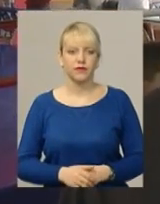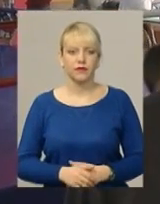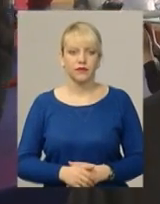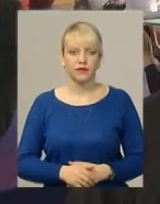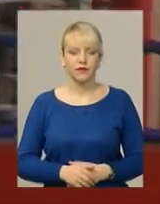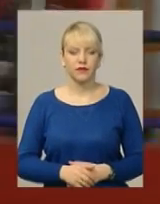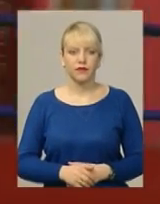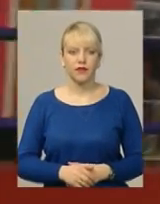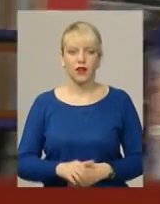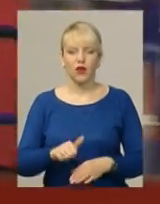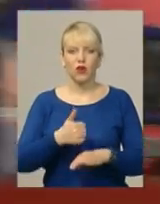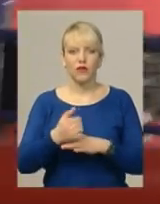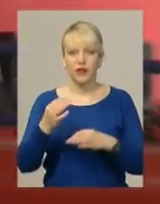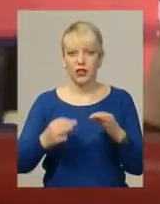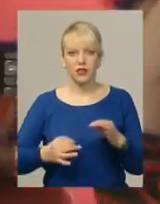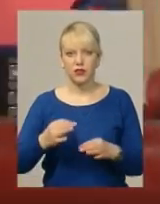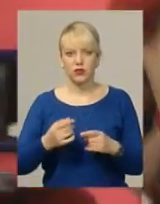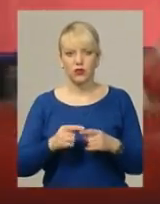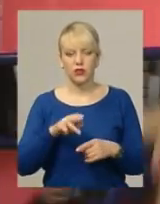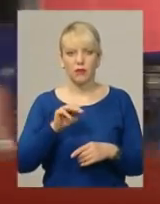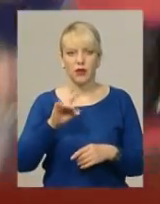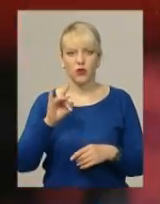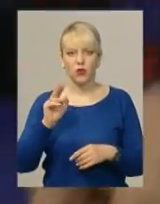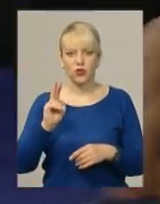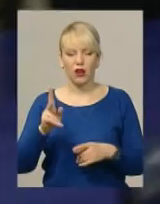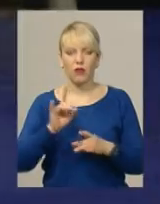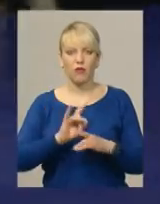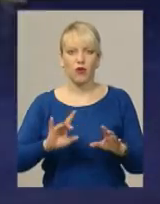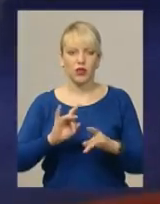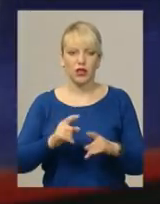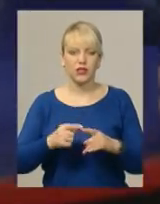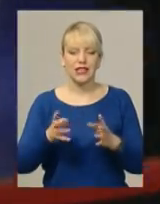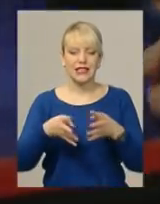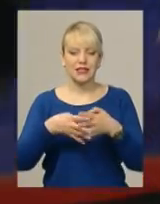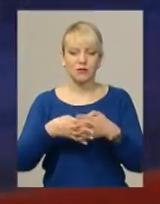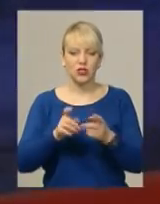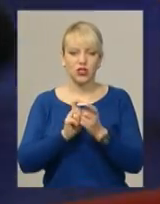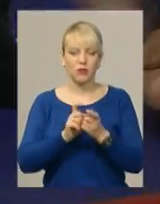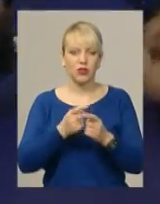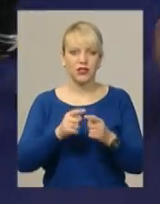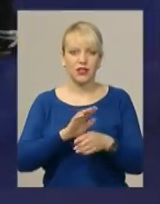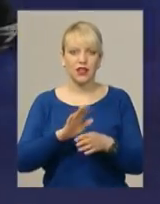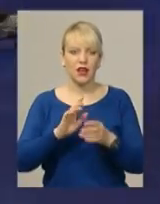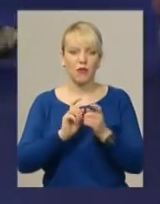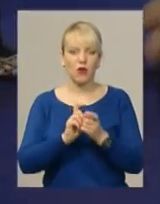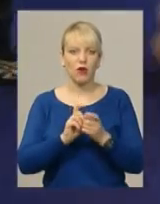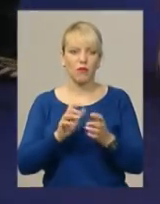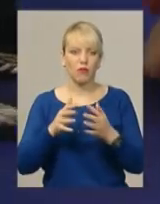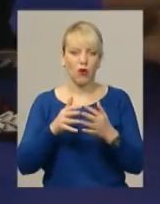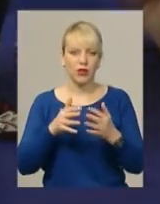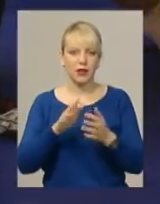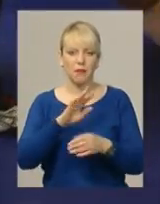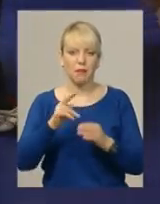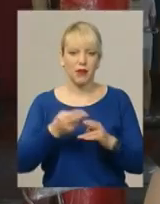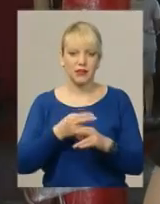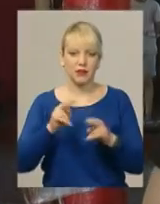але то таке. Головний суддя змагань Вадим Подрушняк пояснює, змішані бої – не бої без правил. А в правилах для учасників до 15 років більше обмежень,